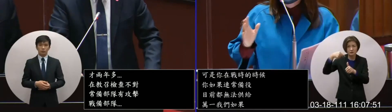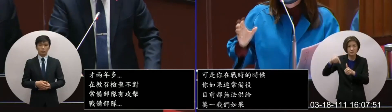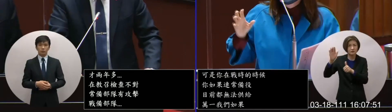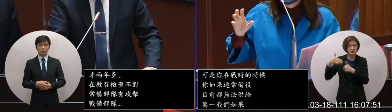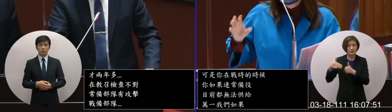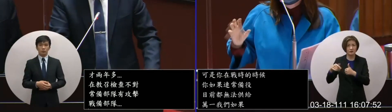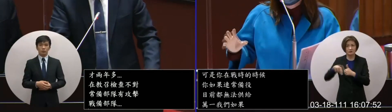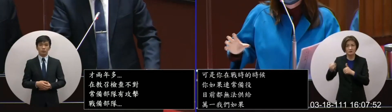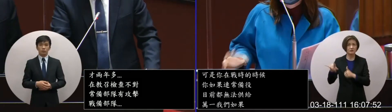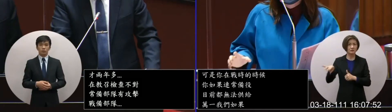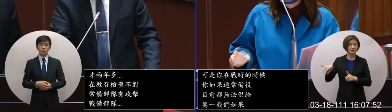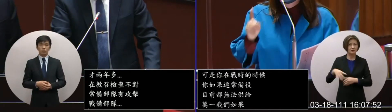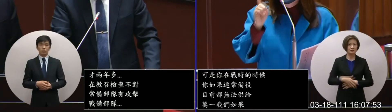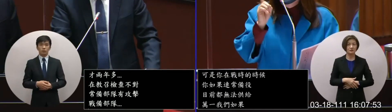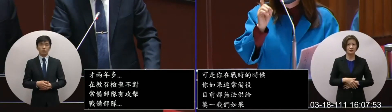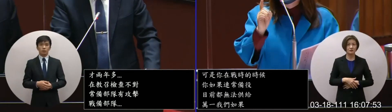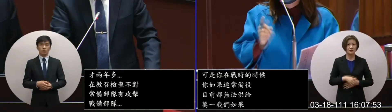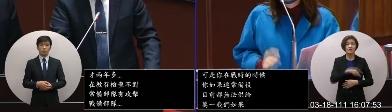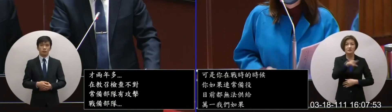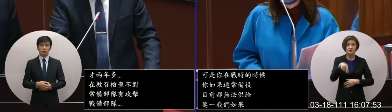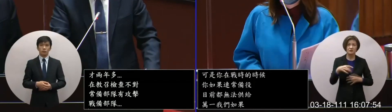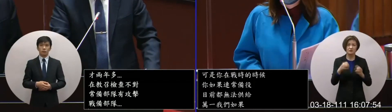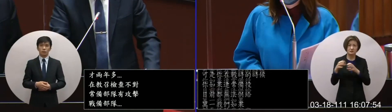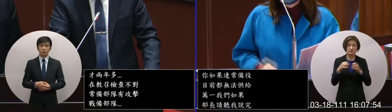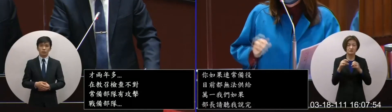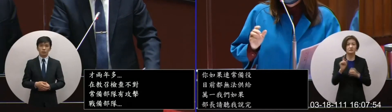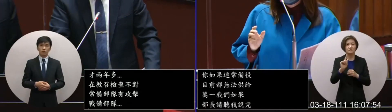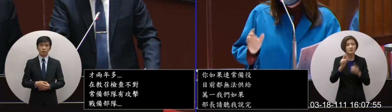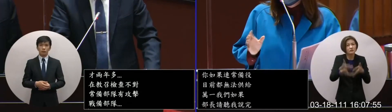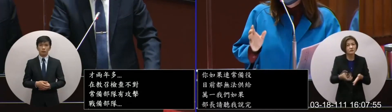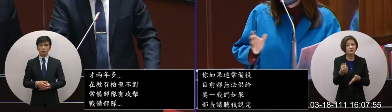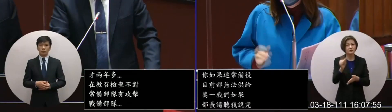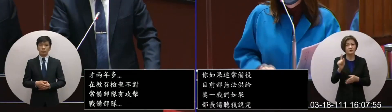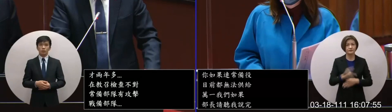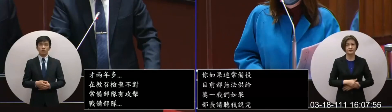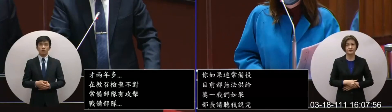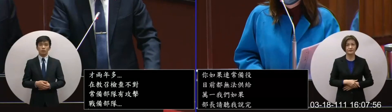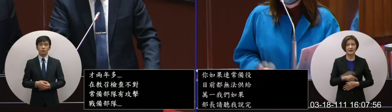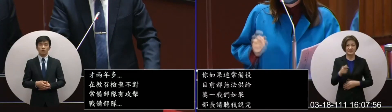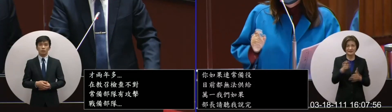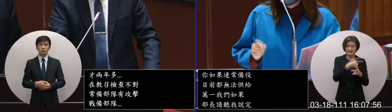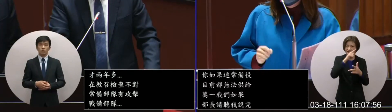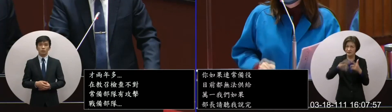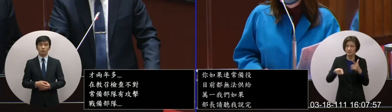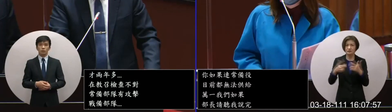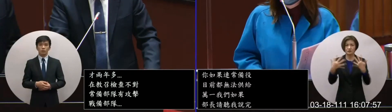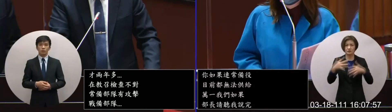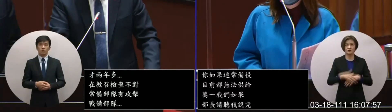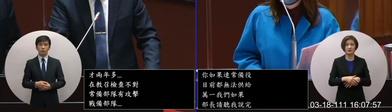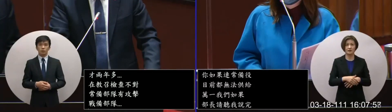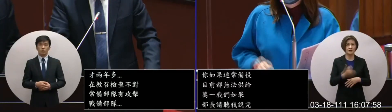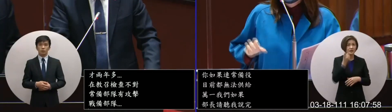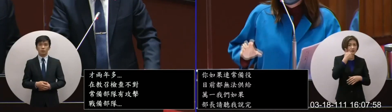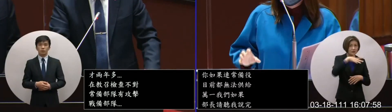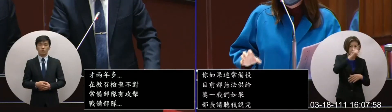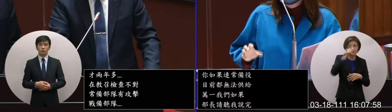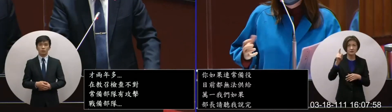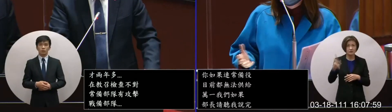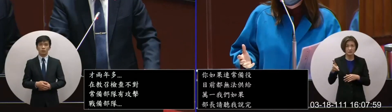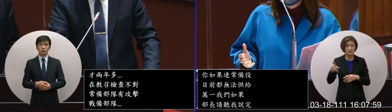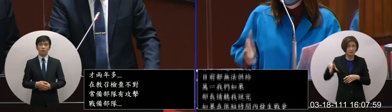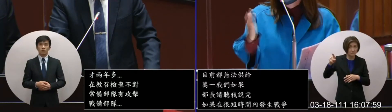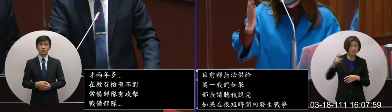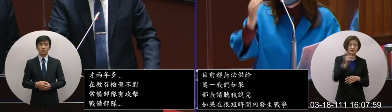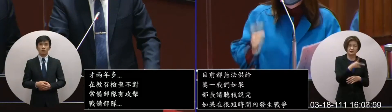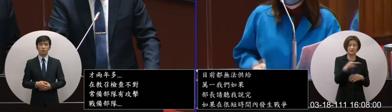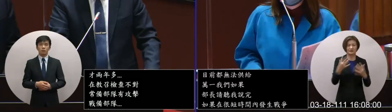讨论的并不是这个够不够我刚刚有先提出来他是顺序的问题轻重缓急的问题有些